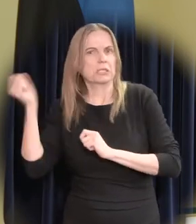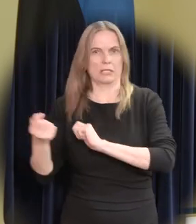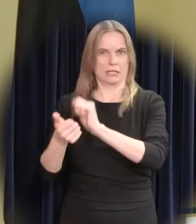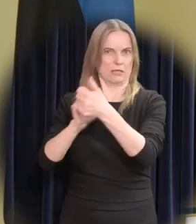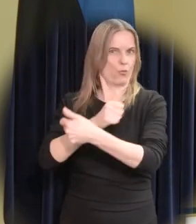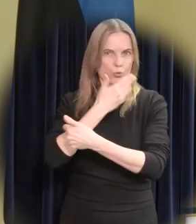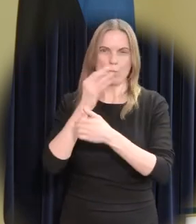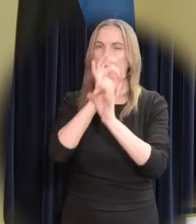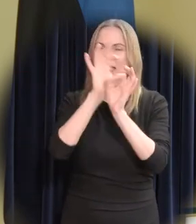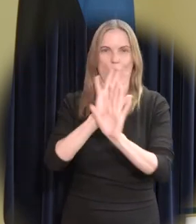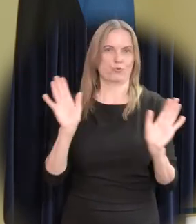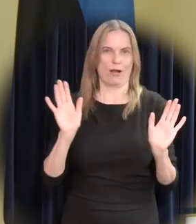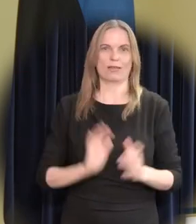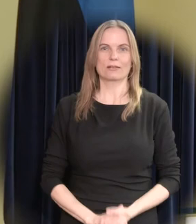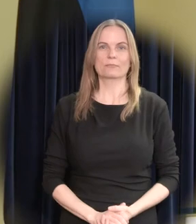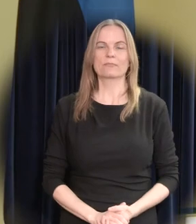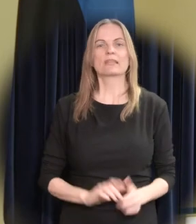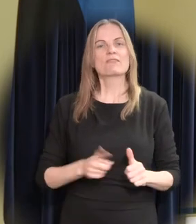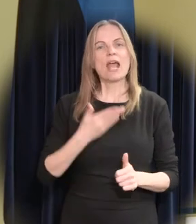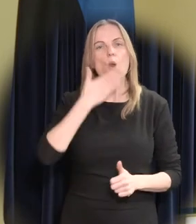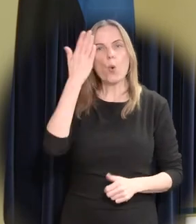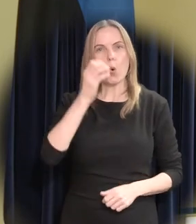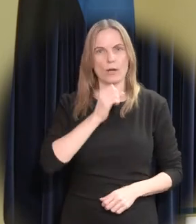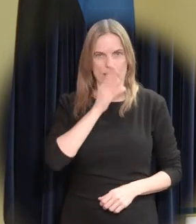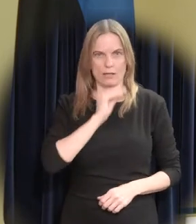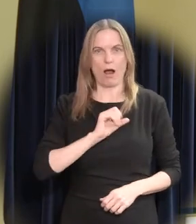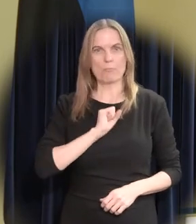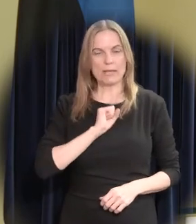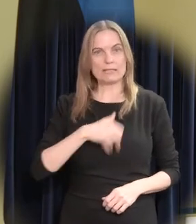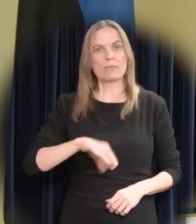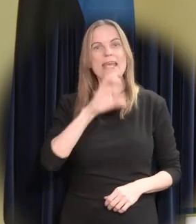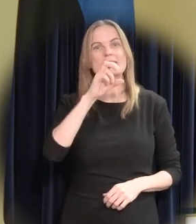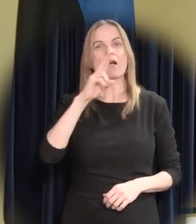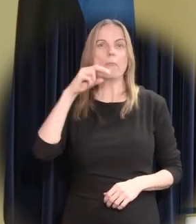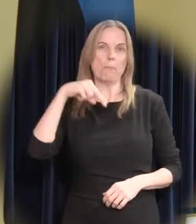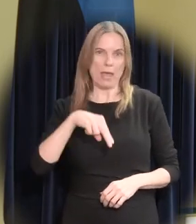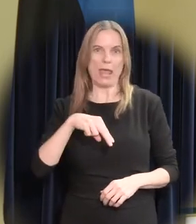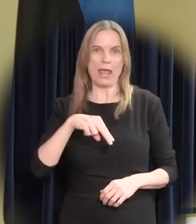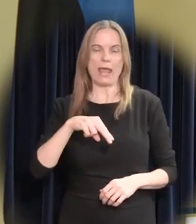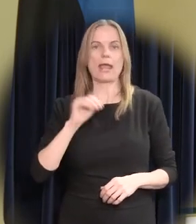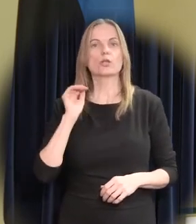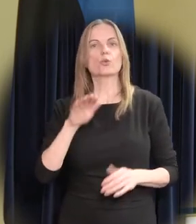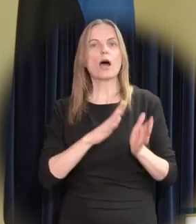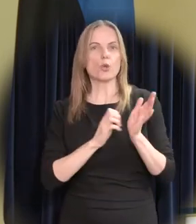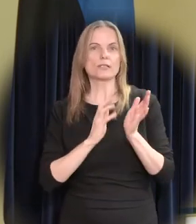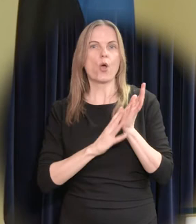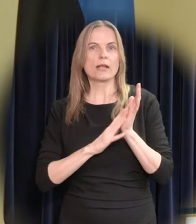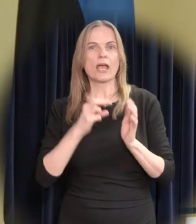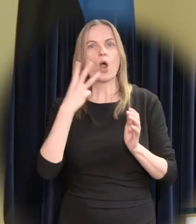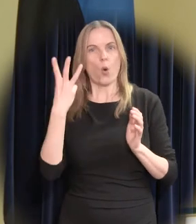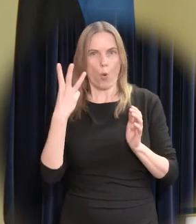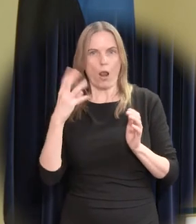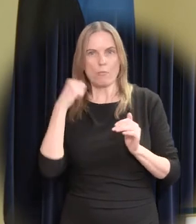ka selle üle, et meie riigi SKP, ehk majanduse maht, on alates 1993. aastast kasvanud